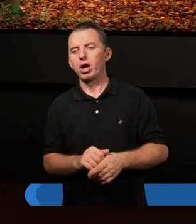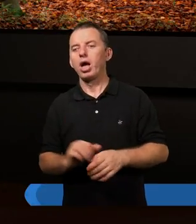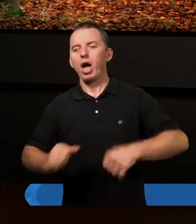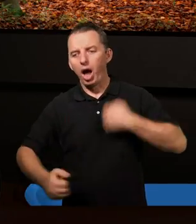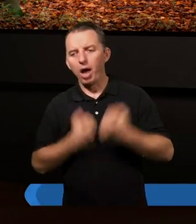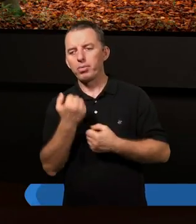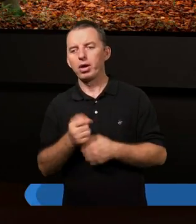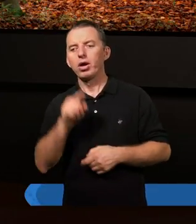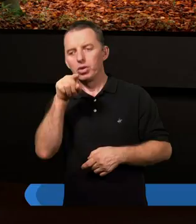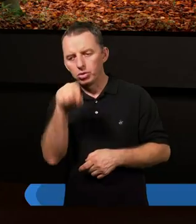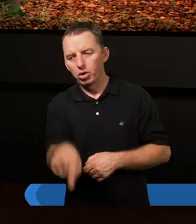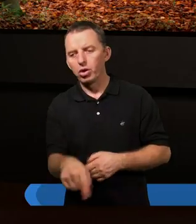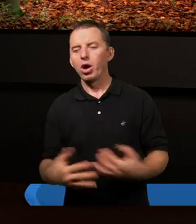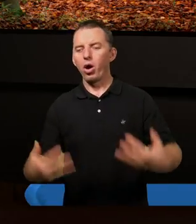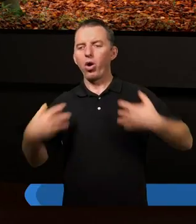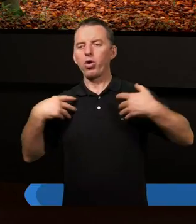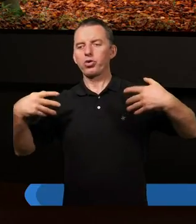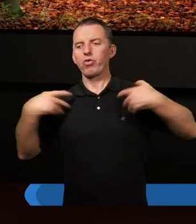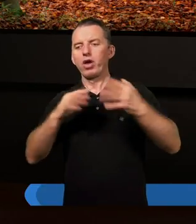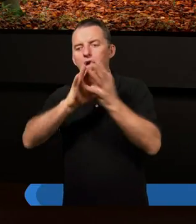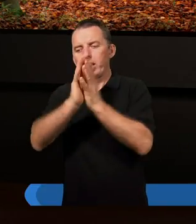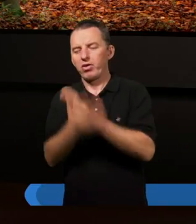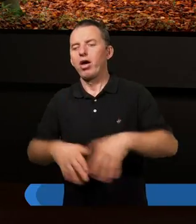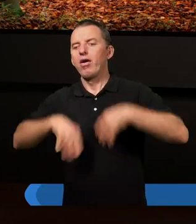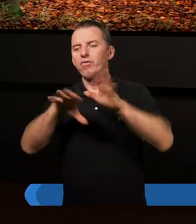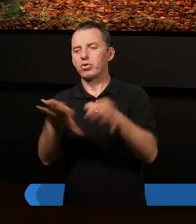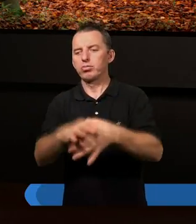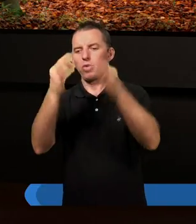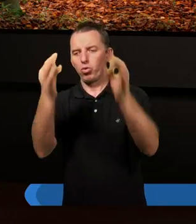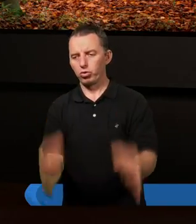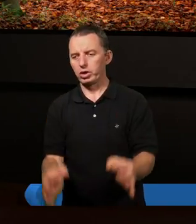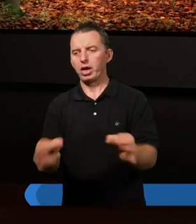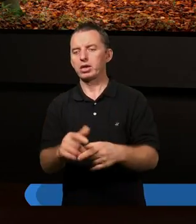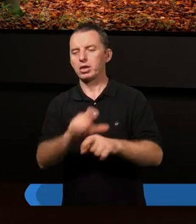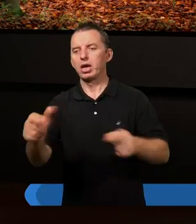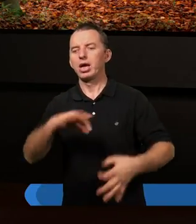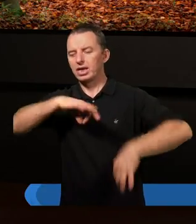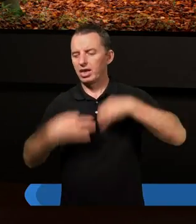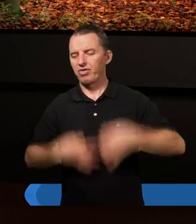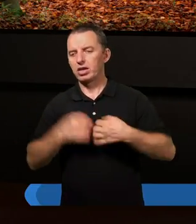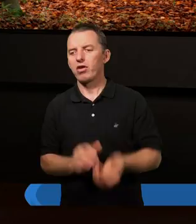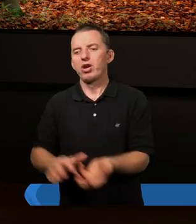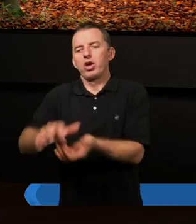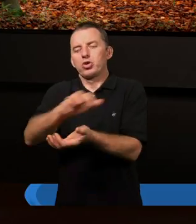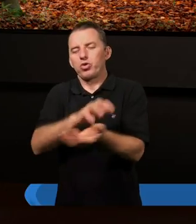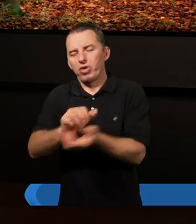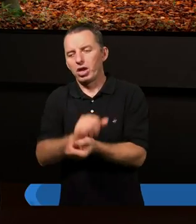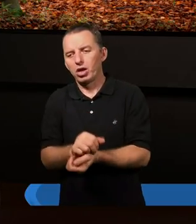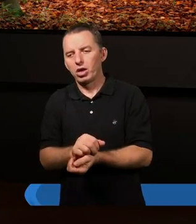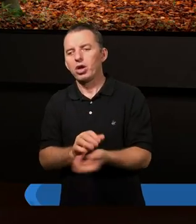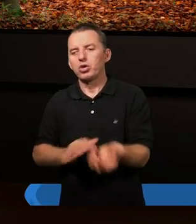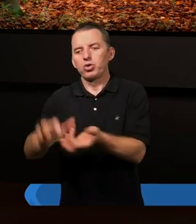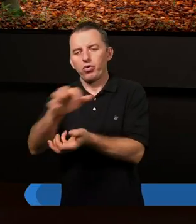reformacja ożywiła współczesny, sekularyzowany świat, albo